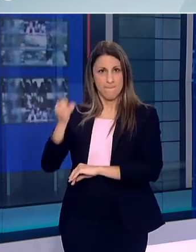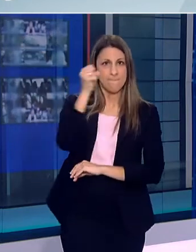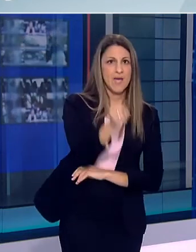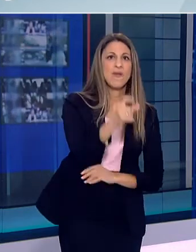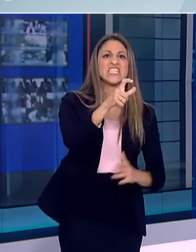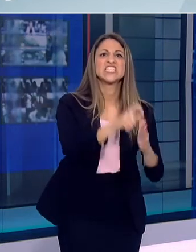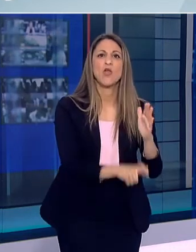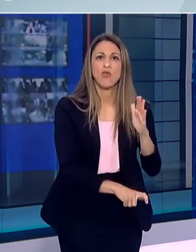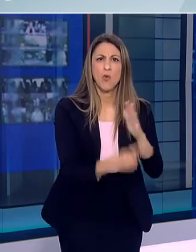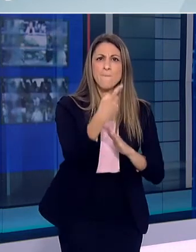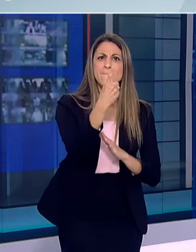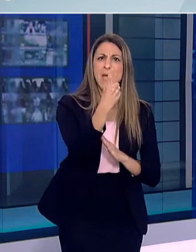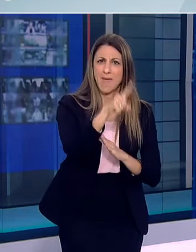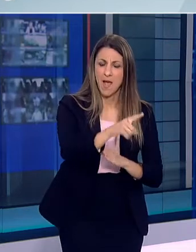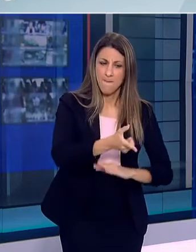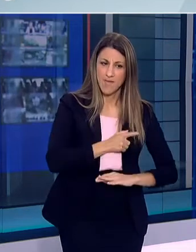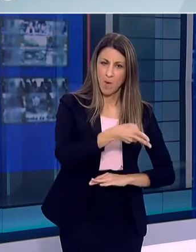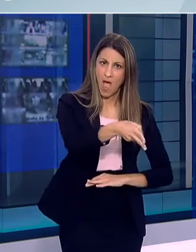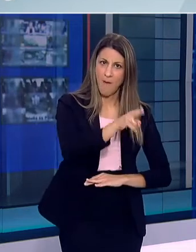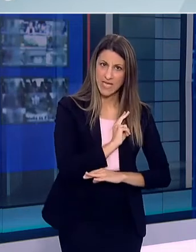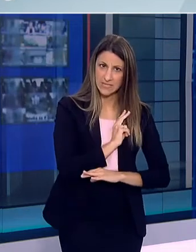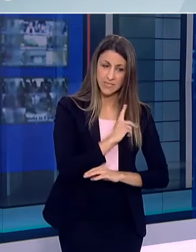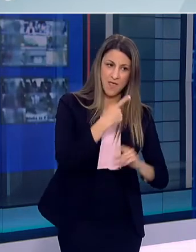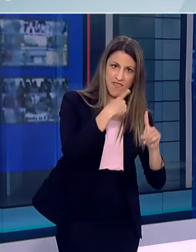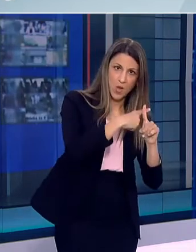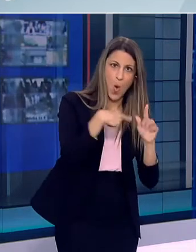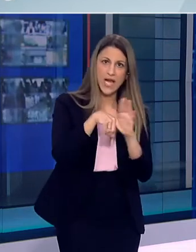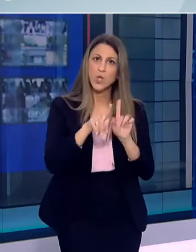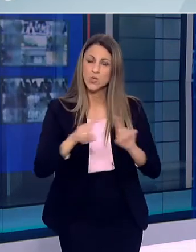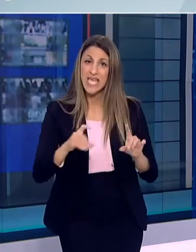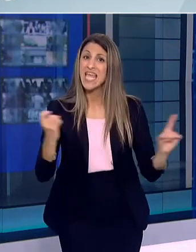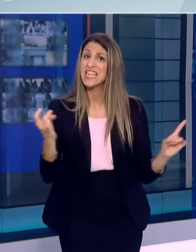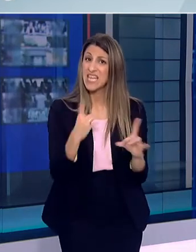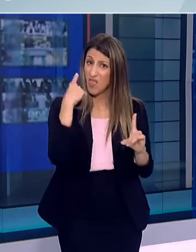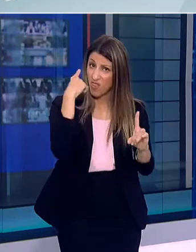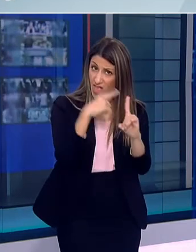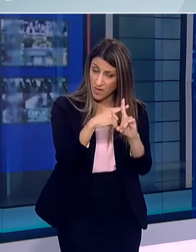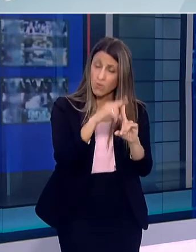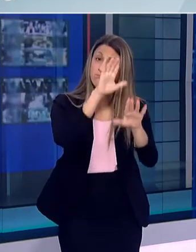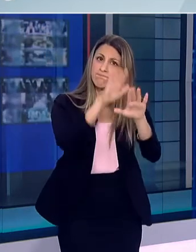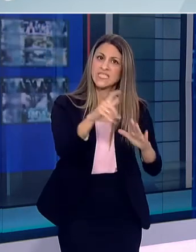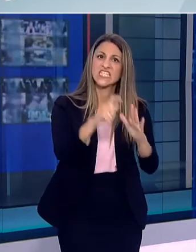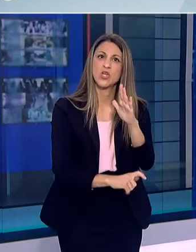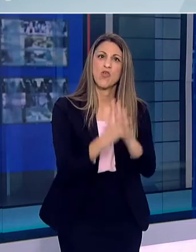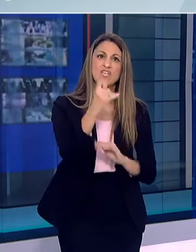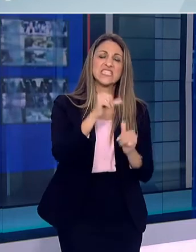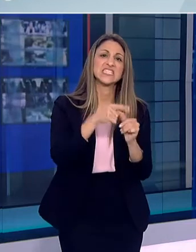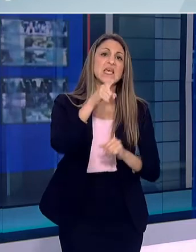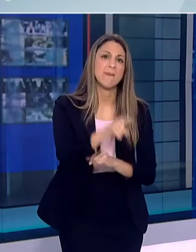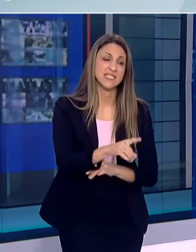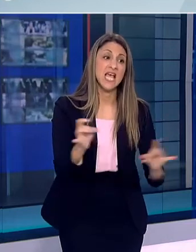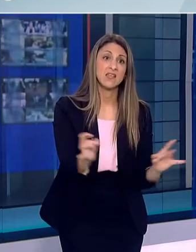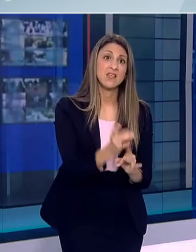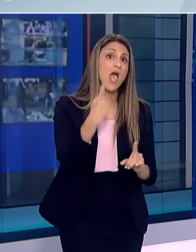παρατηρούμε είναι ότι τα απόλυτα δεδομένα δείχνουν μείωση σχεδόν εξαφάνιση των εισερχομένων κρουσμάτων Χαρακτηριστικά θέλω να